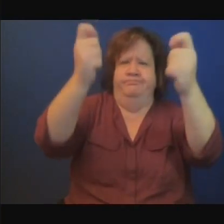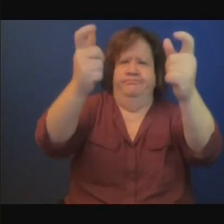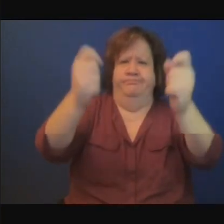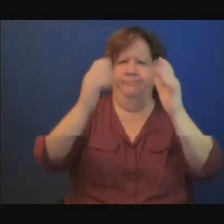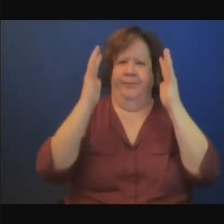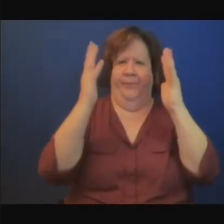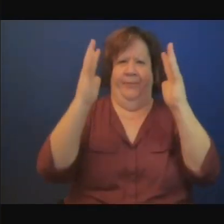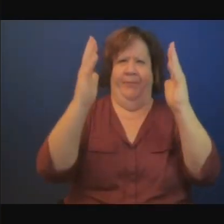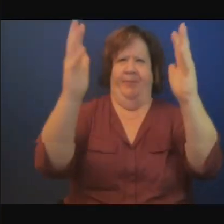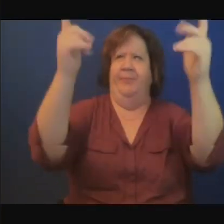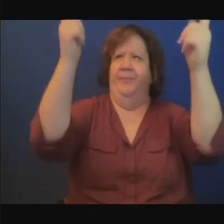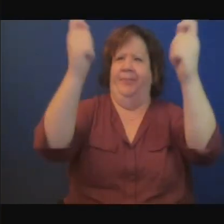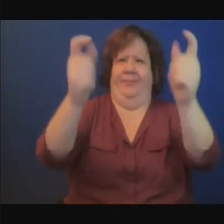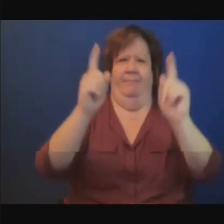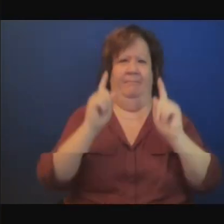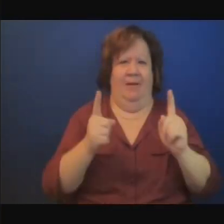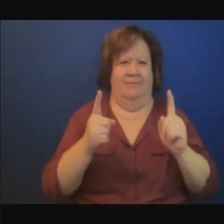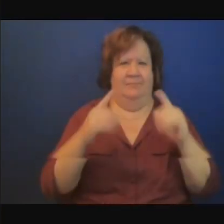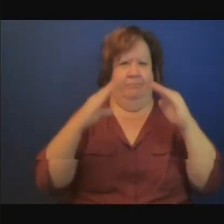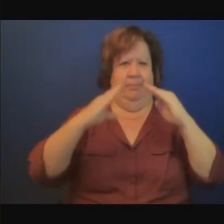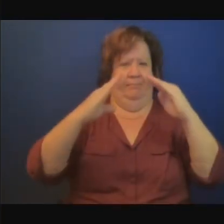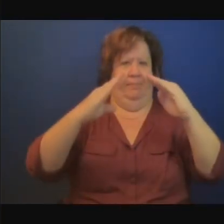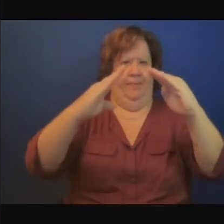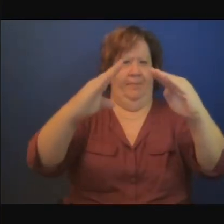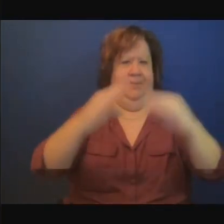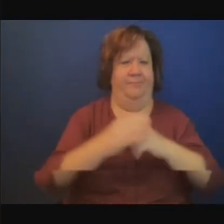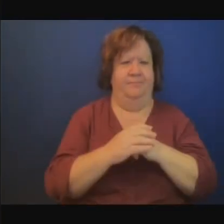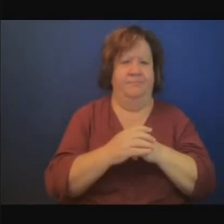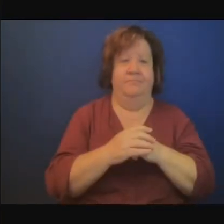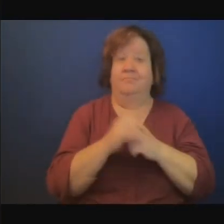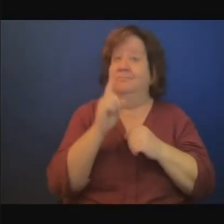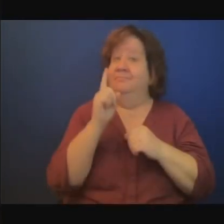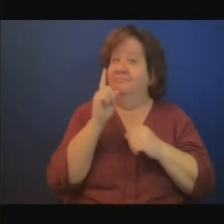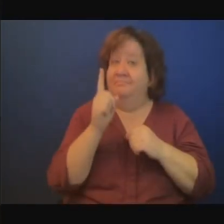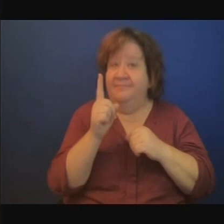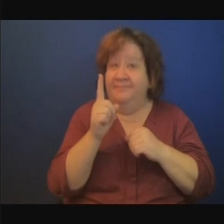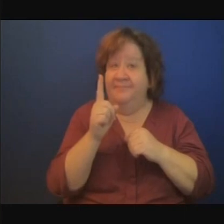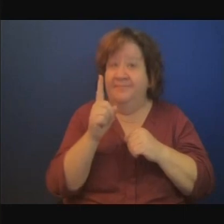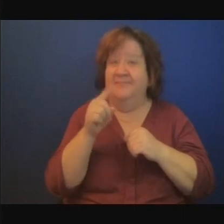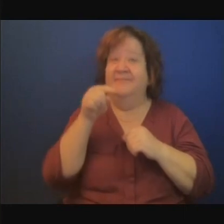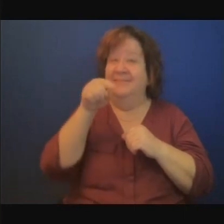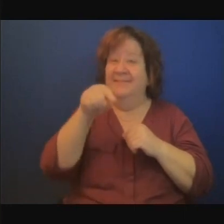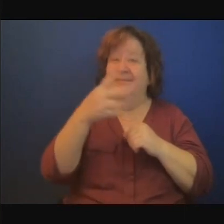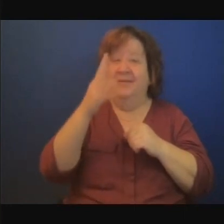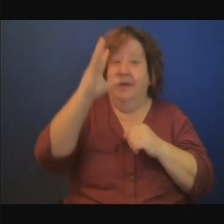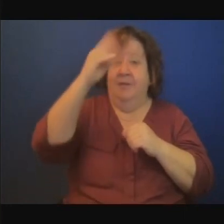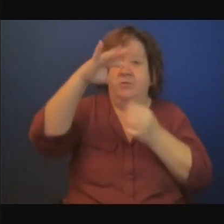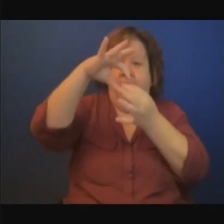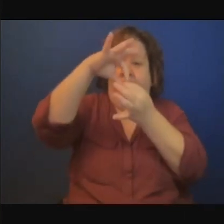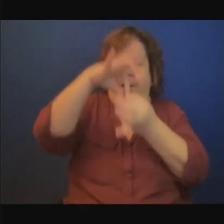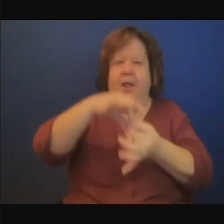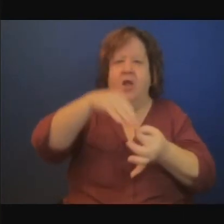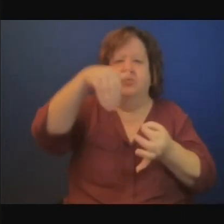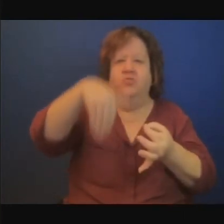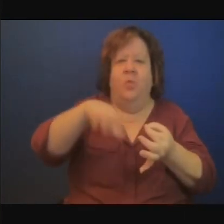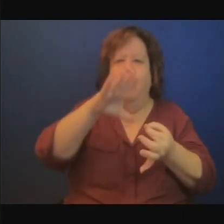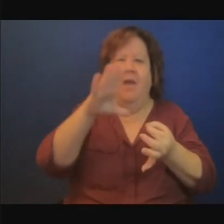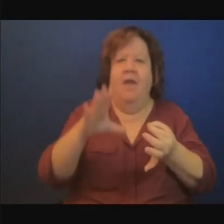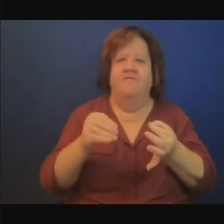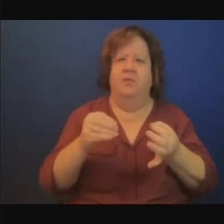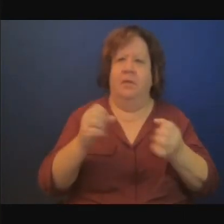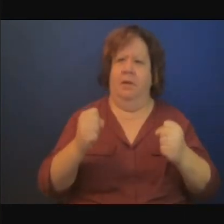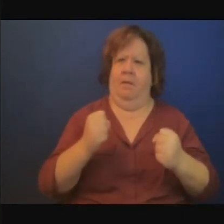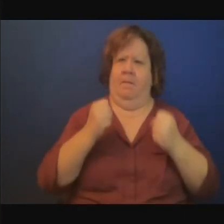En étant lié au réseau de l'Afrique du Sud,